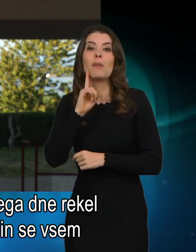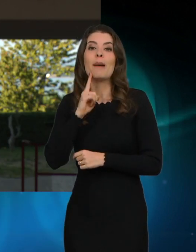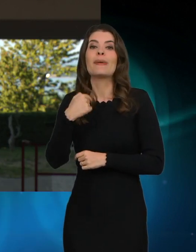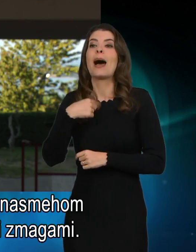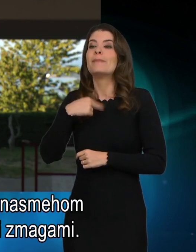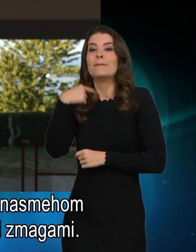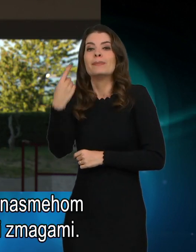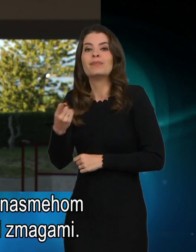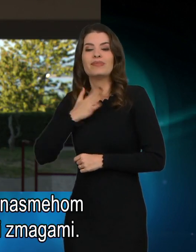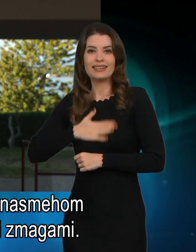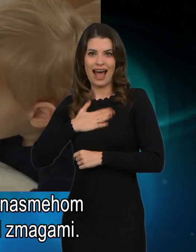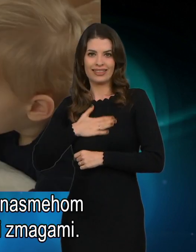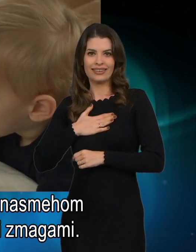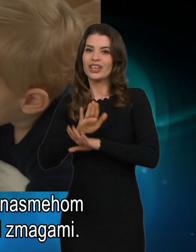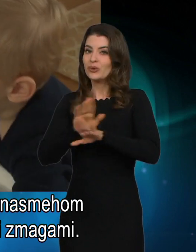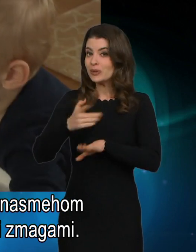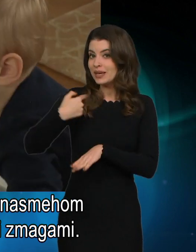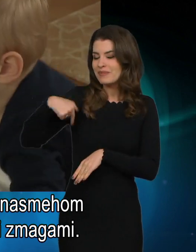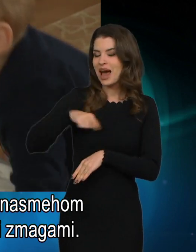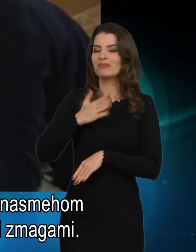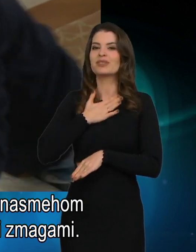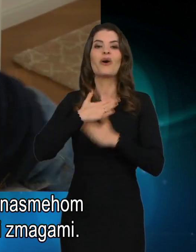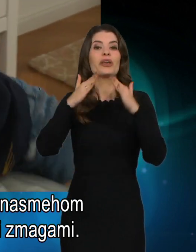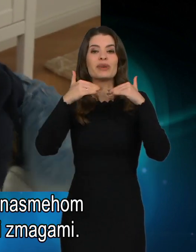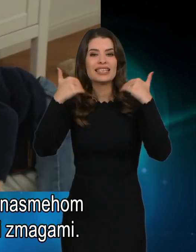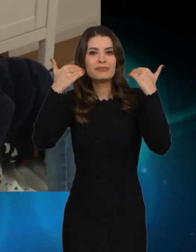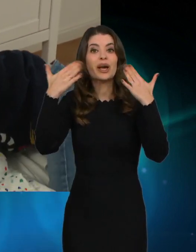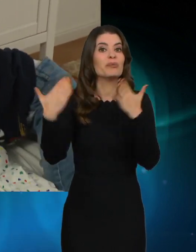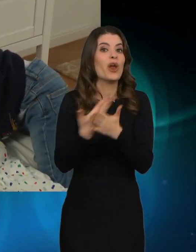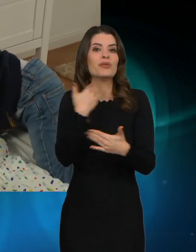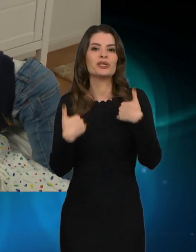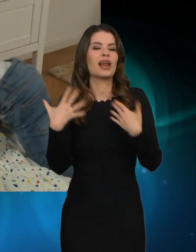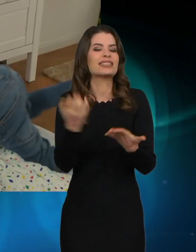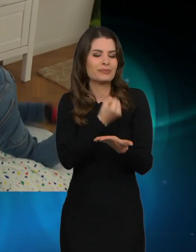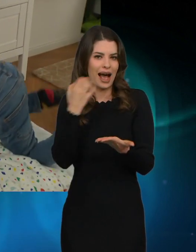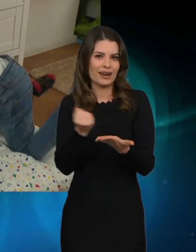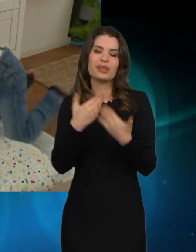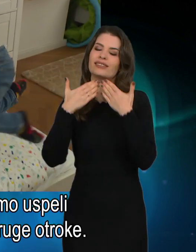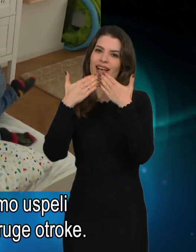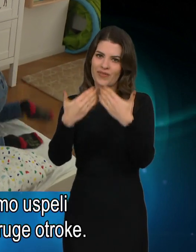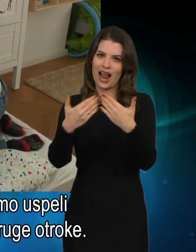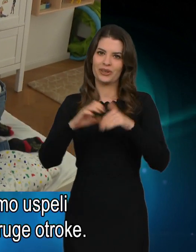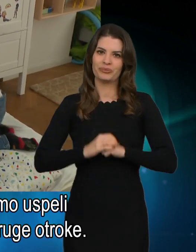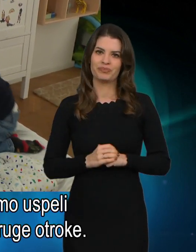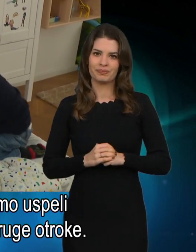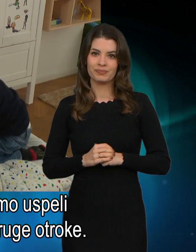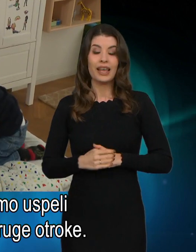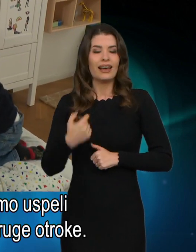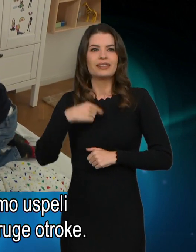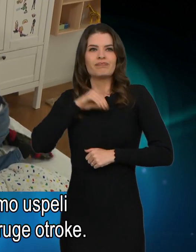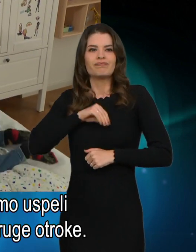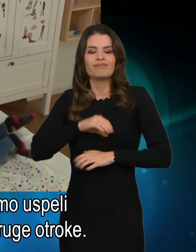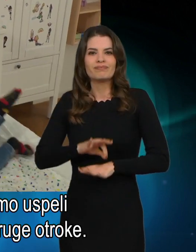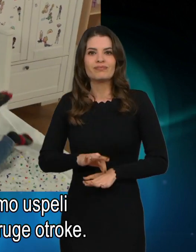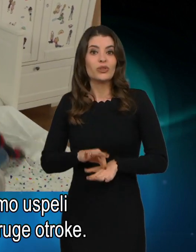in se vsem nam s svojim nasmehom in novimi življenjskimi zmagami zahvalil. Jaz v sebi čutim,